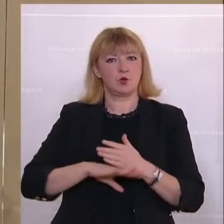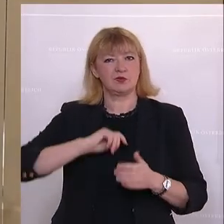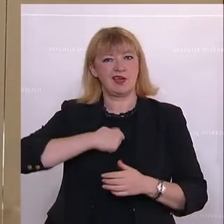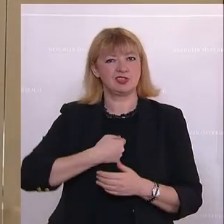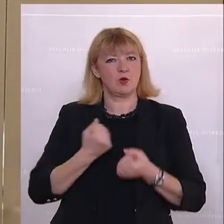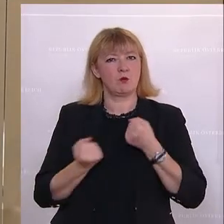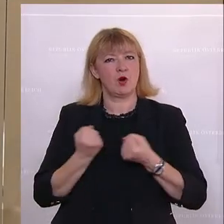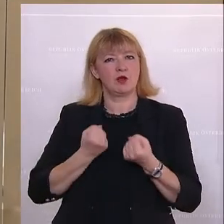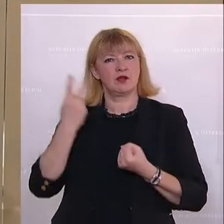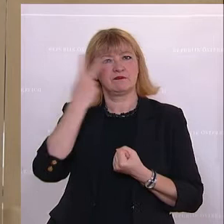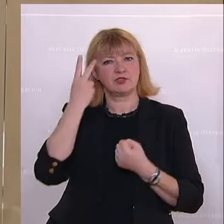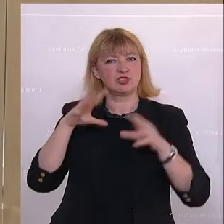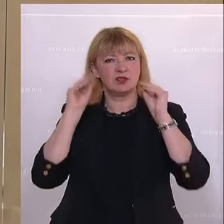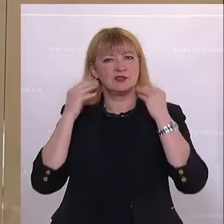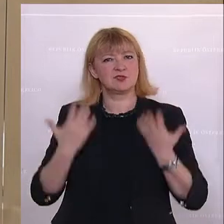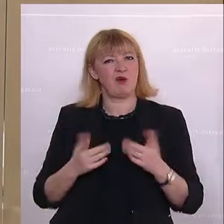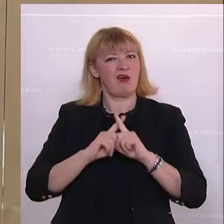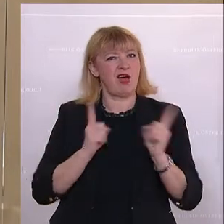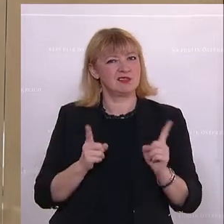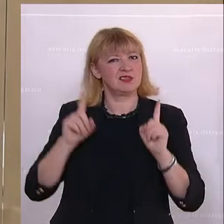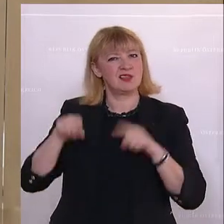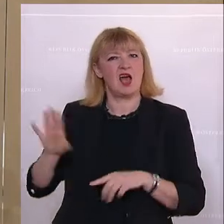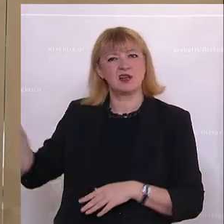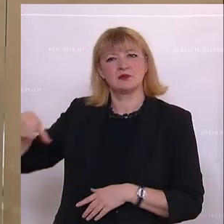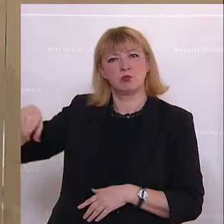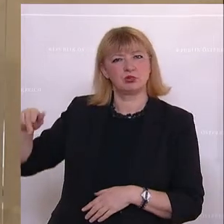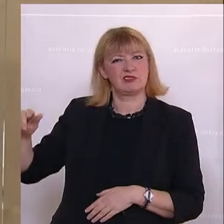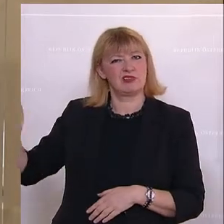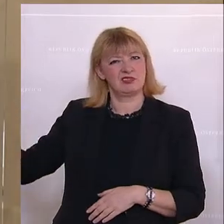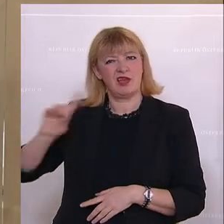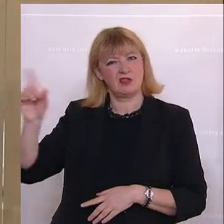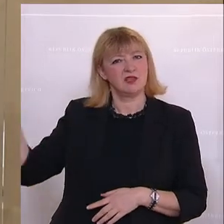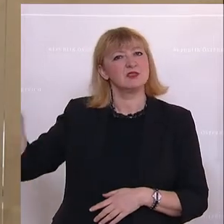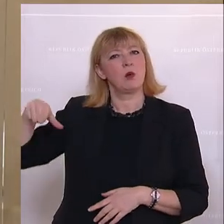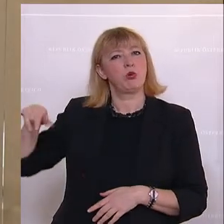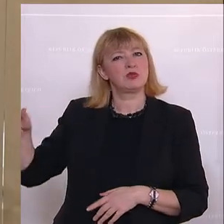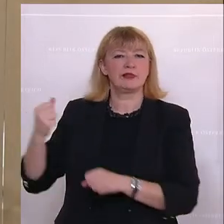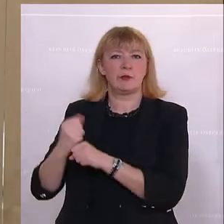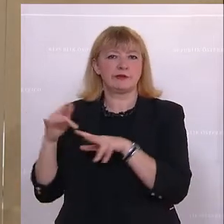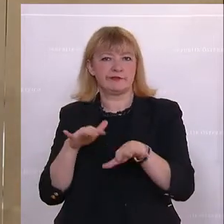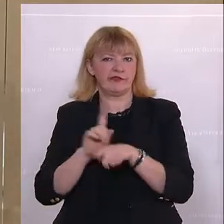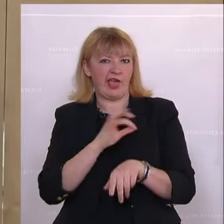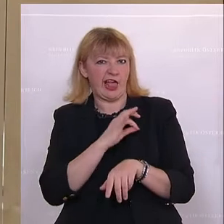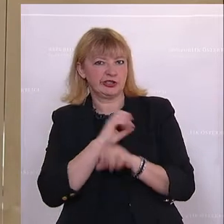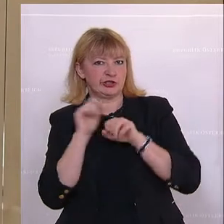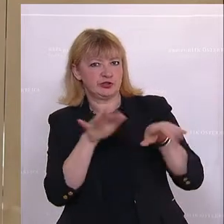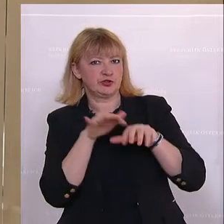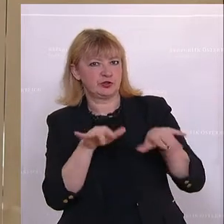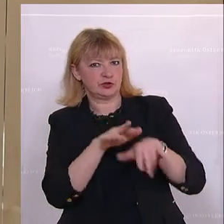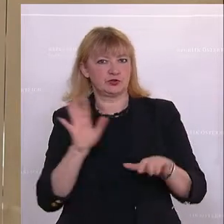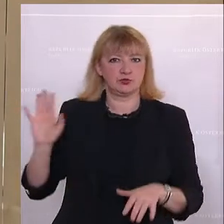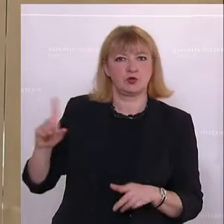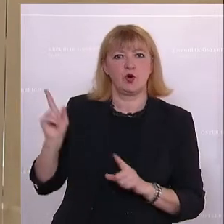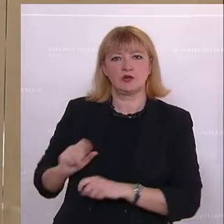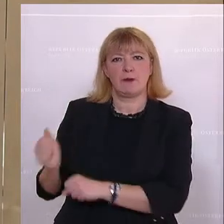Politikverständnis ein anderes ist als das von Putin. Putin arbeitet mit Einschüchterung. Putin arbeitet mit